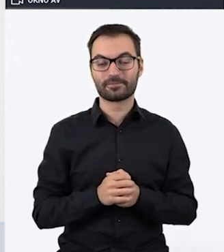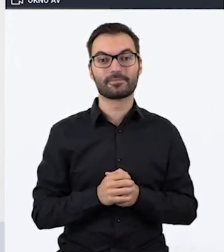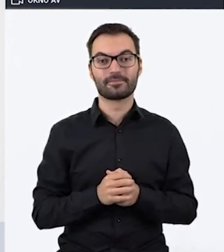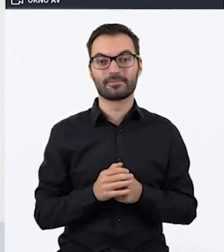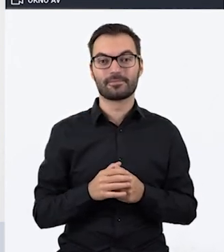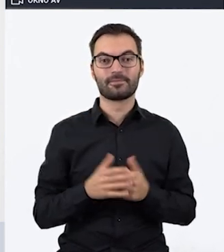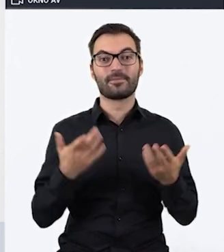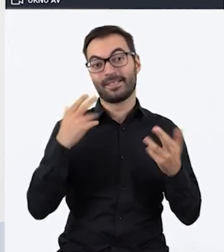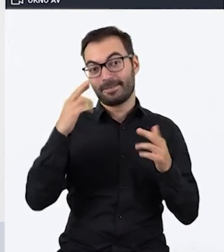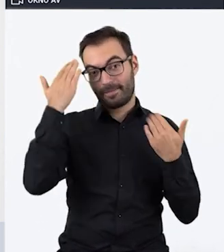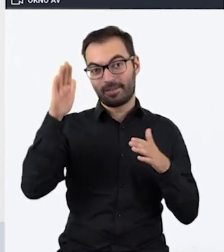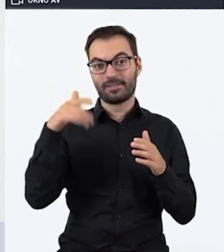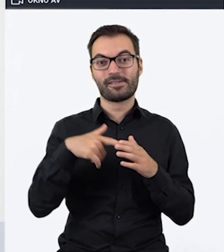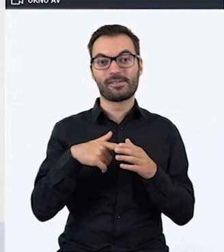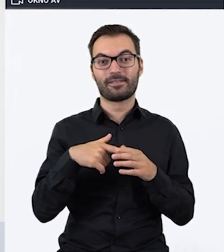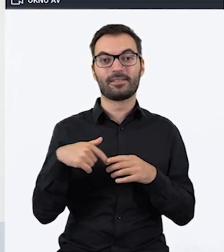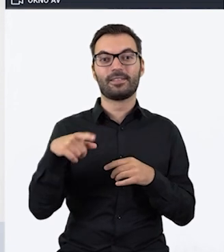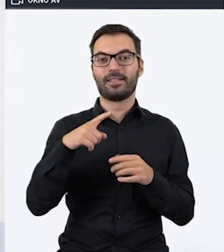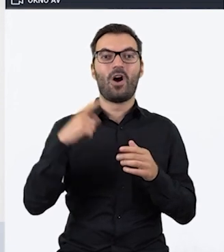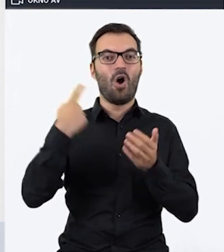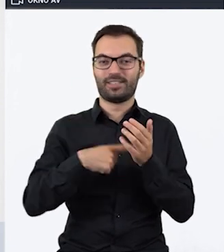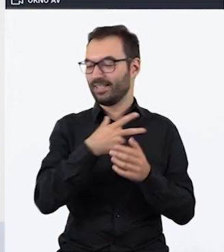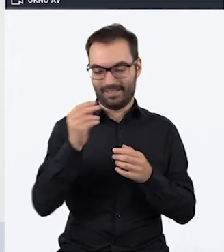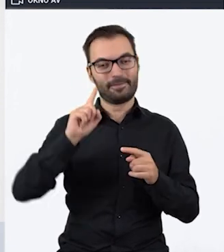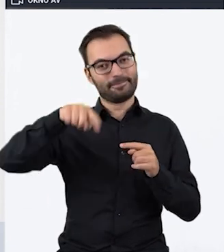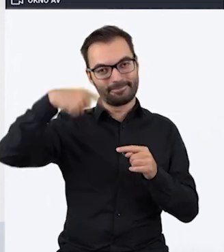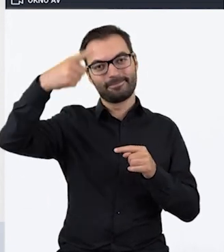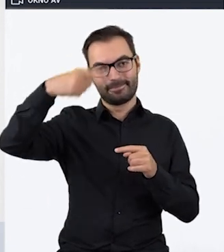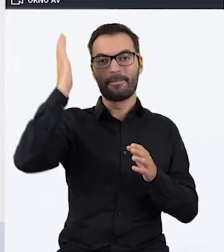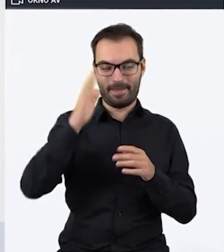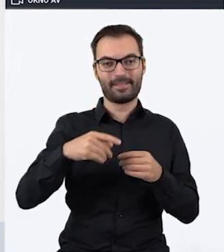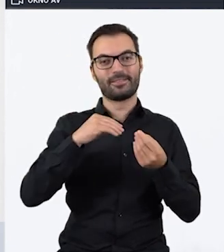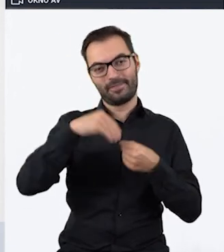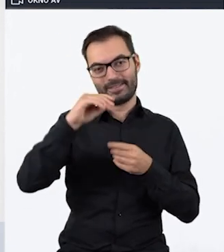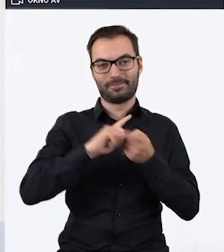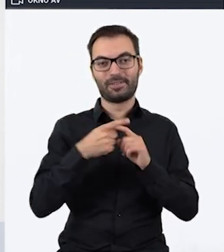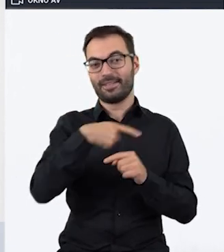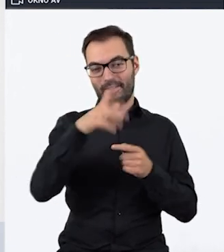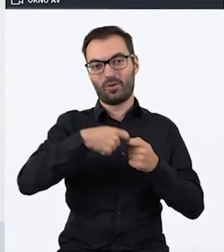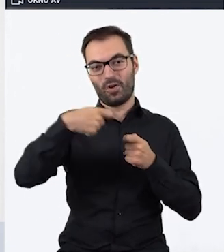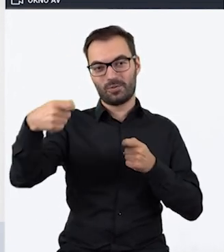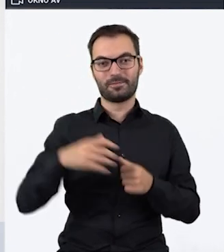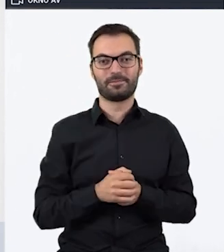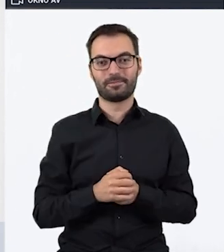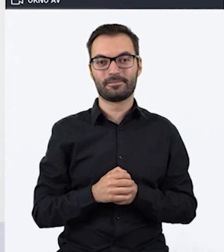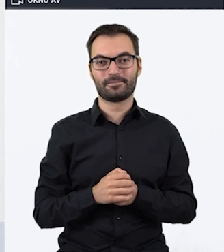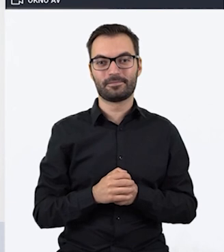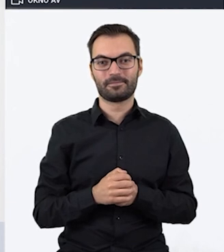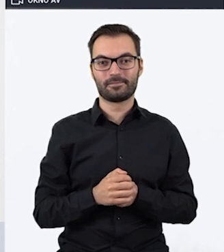Mam nadzieję, że nie spotykamy się po raz ostatni, tylko że właśnie będą Państwo kontynuować z nami